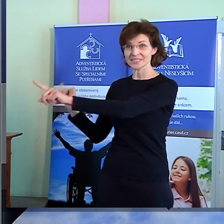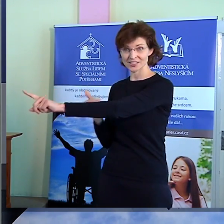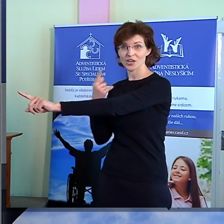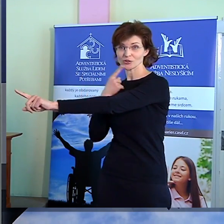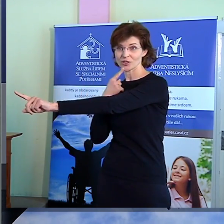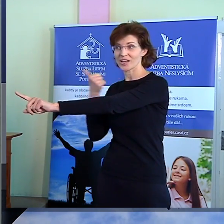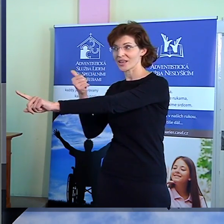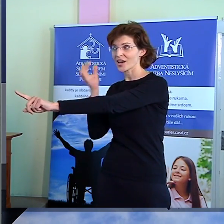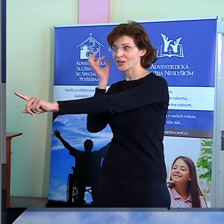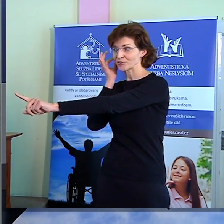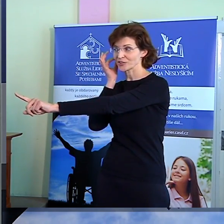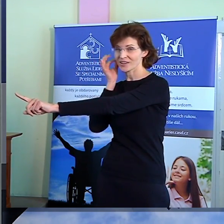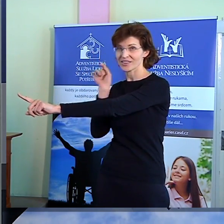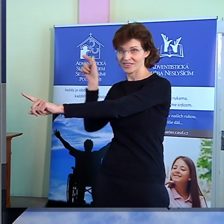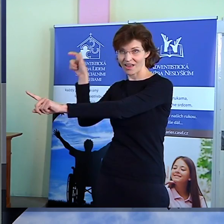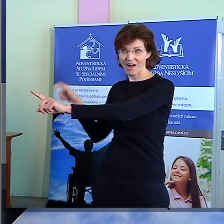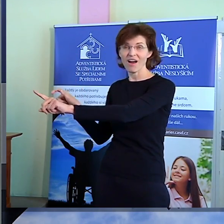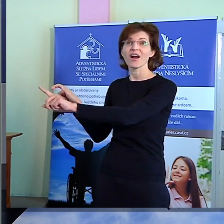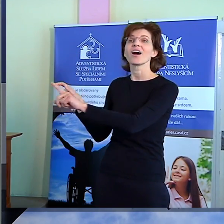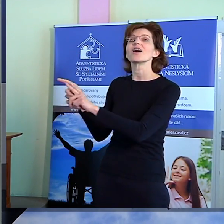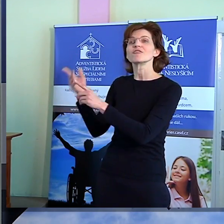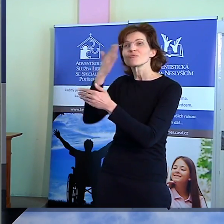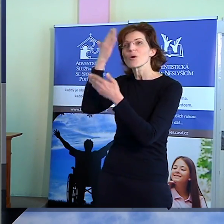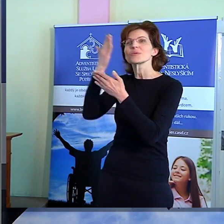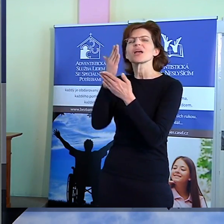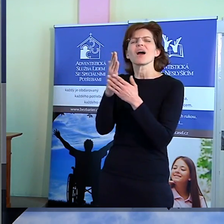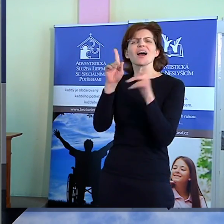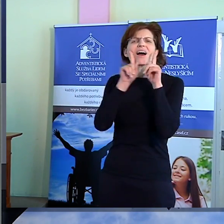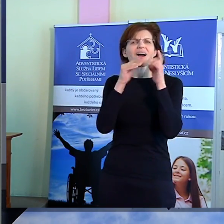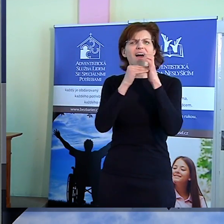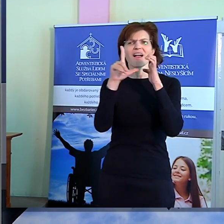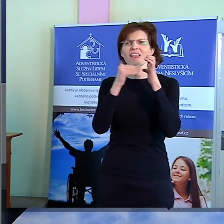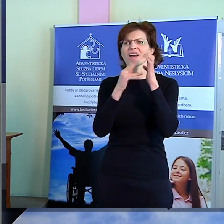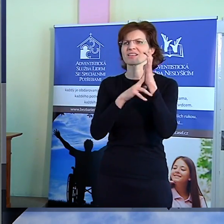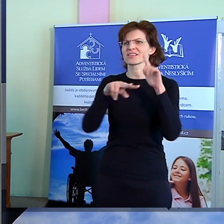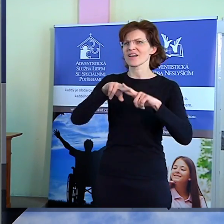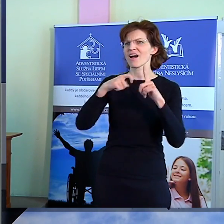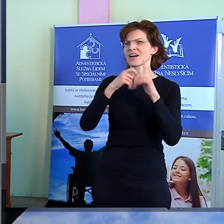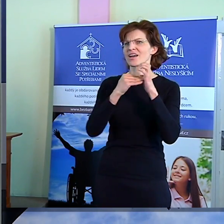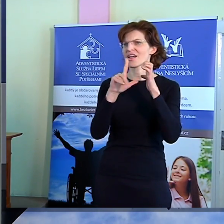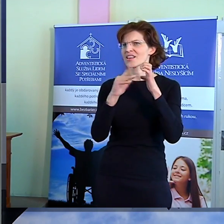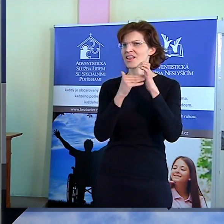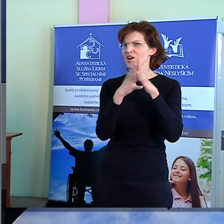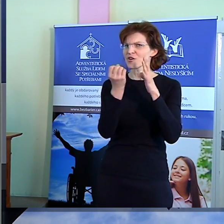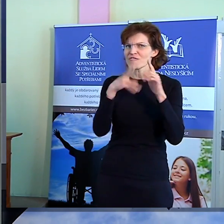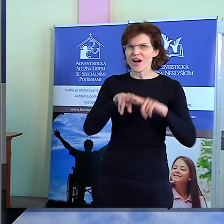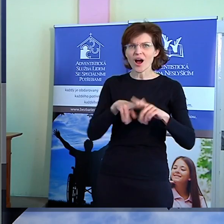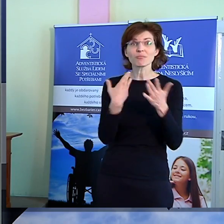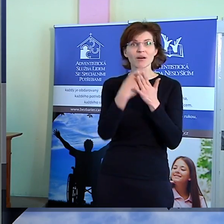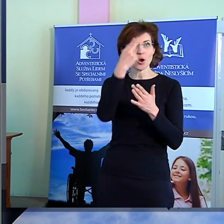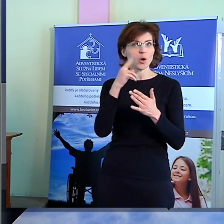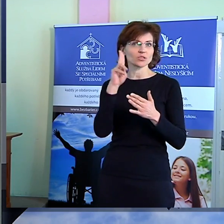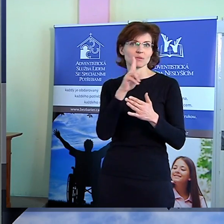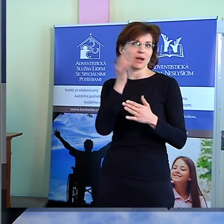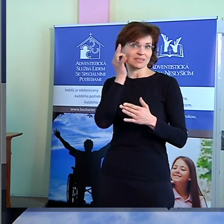stojí za to jí obdivovat. Helen Kellerova. To je pro mě určitý vzor. Hluchoslepá